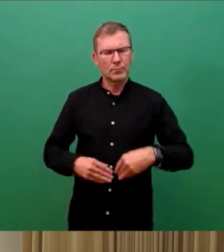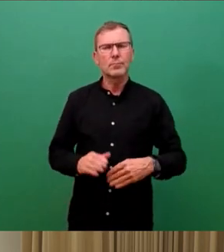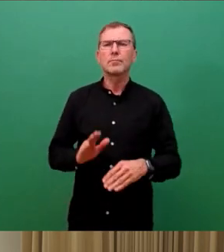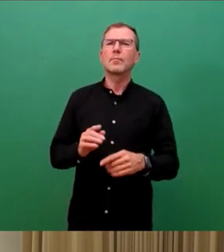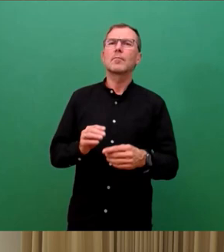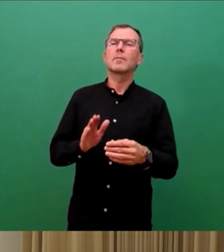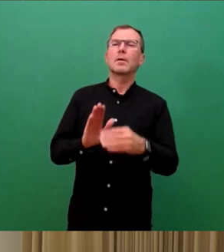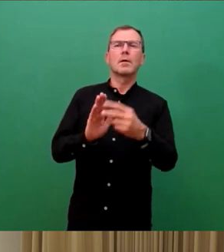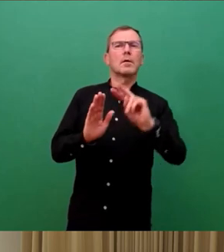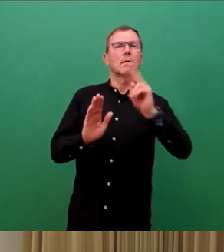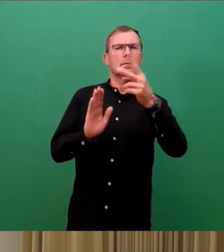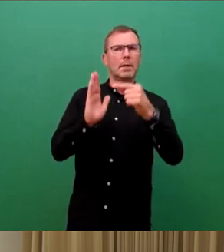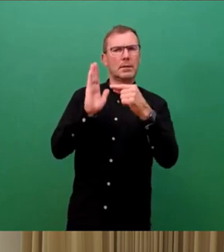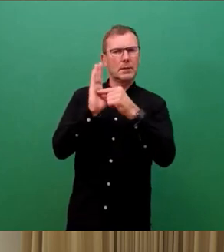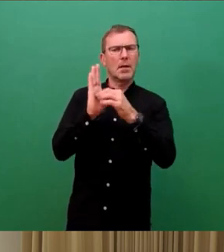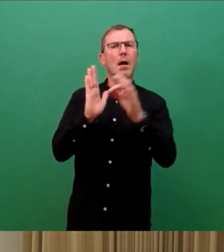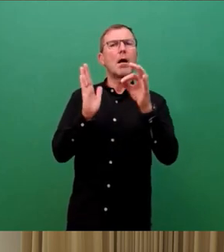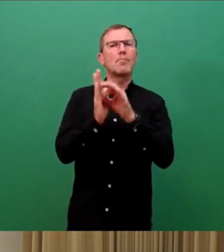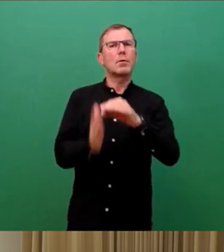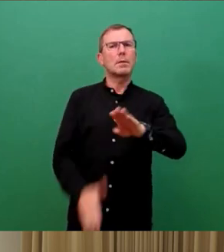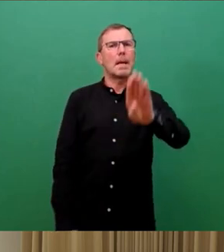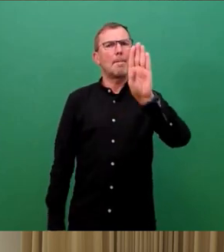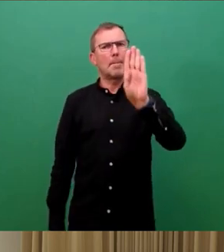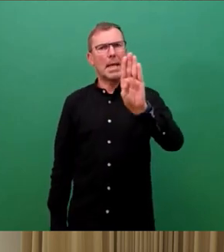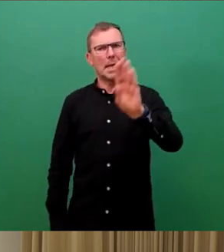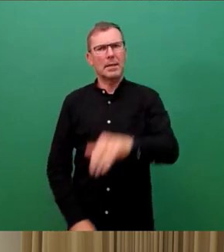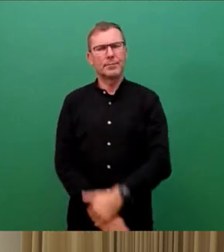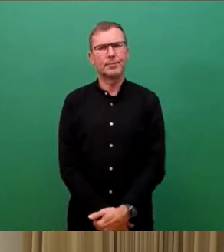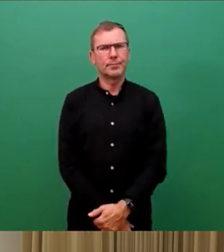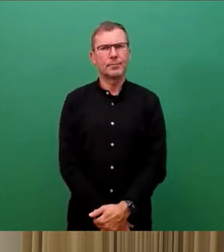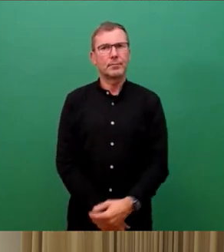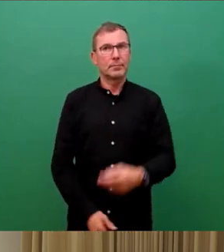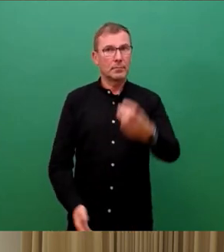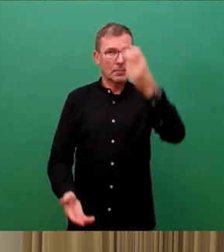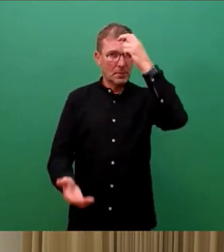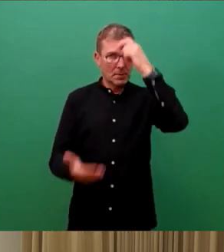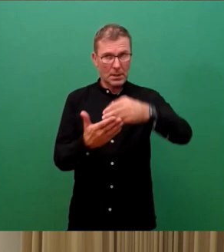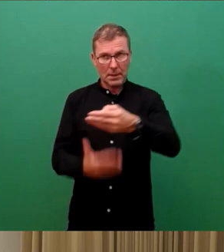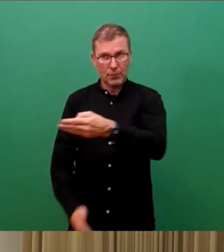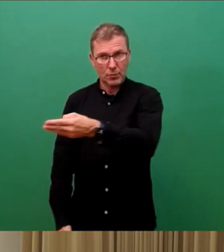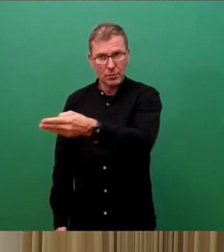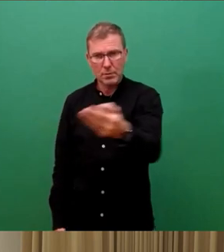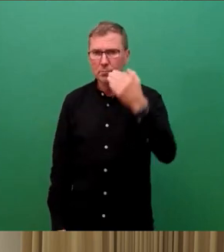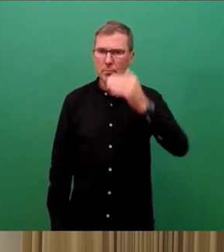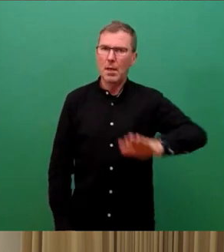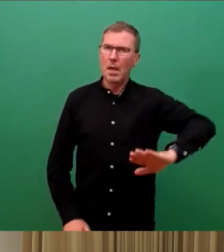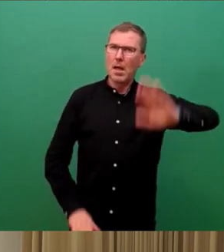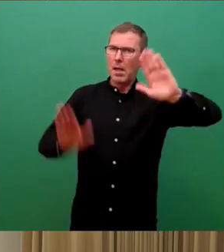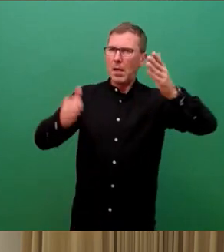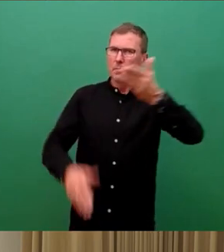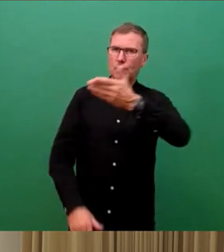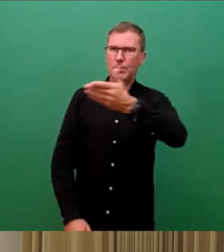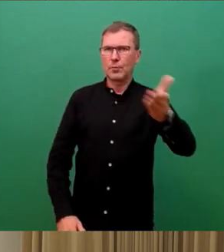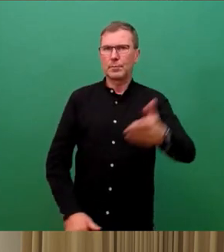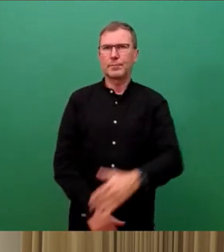über den Punkt B. Wer für den Punkt B ist, ihm fehlt er für einen